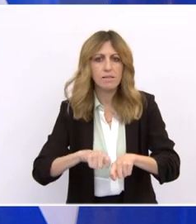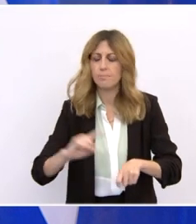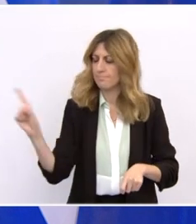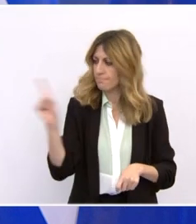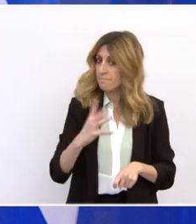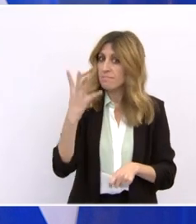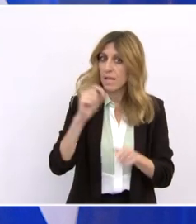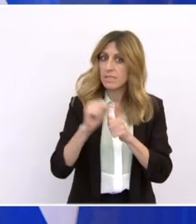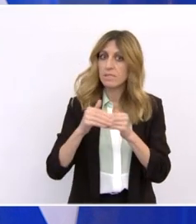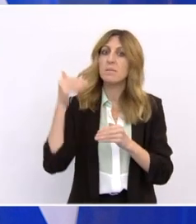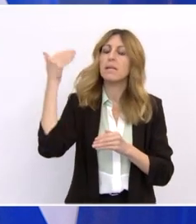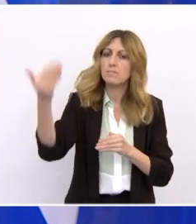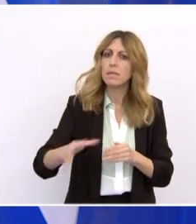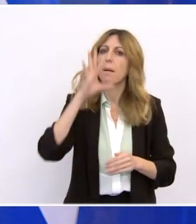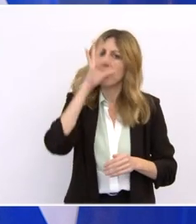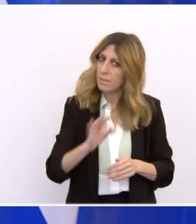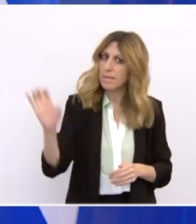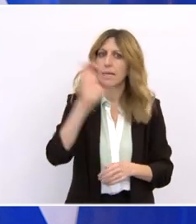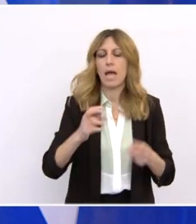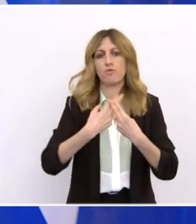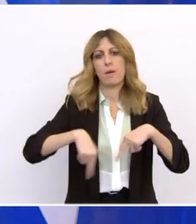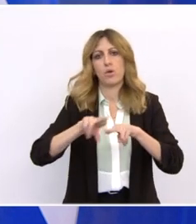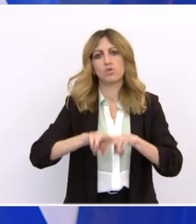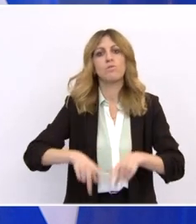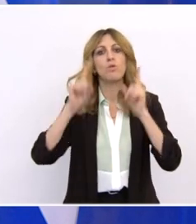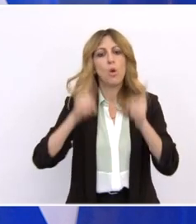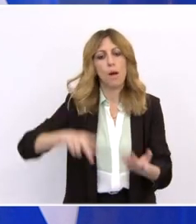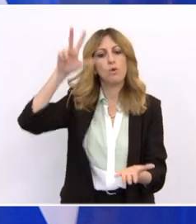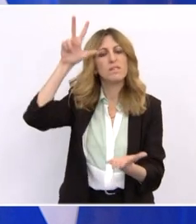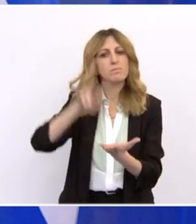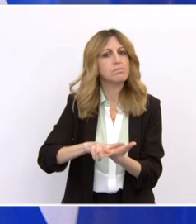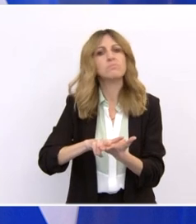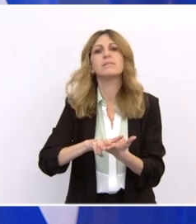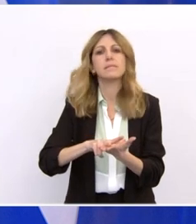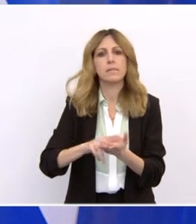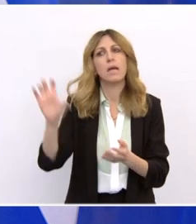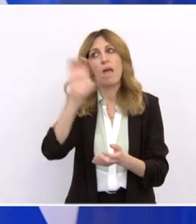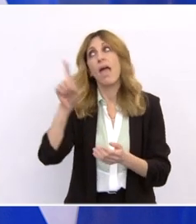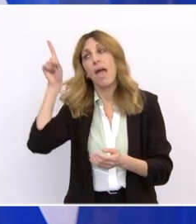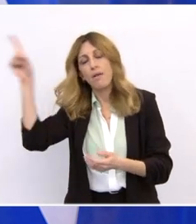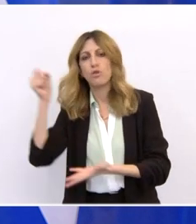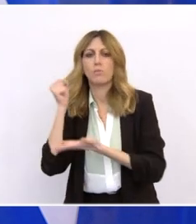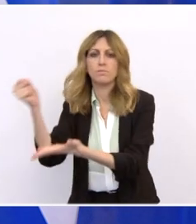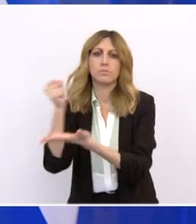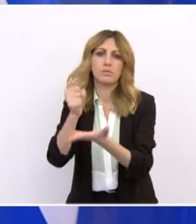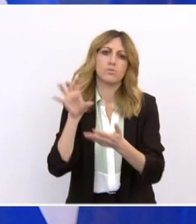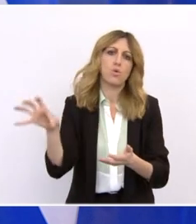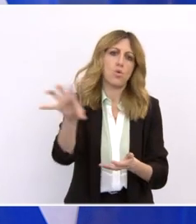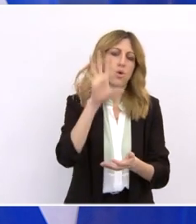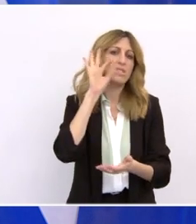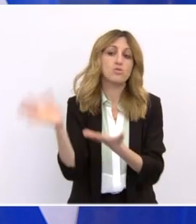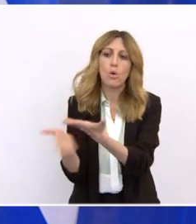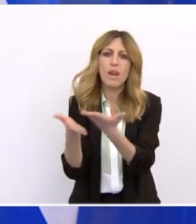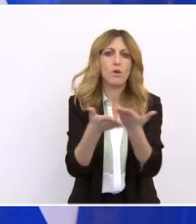απόφαση του Ευρωπαϊκού Συμβουλίου και σήμερα αποτελεί χειροπιαστή κατάκτηση 27